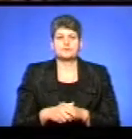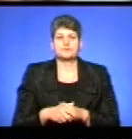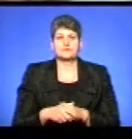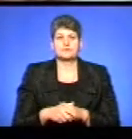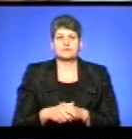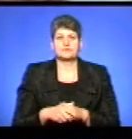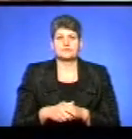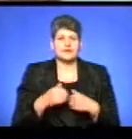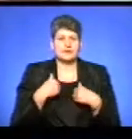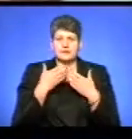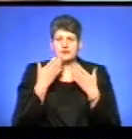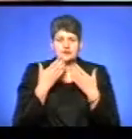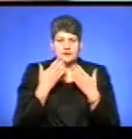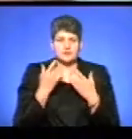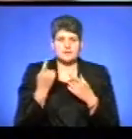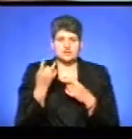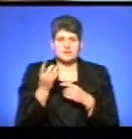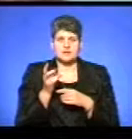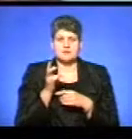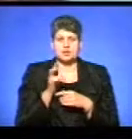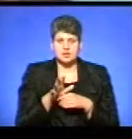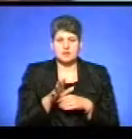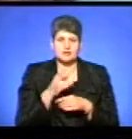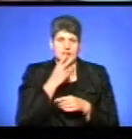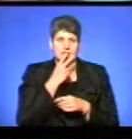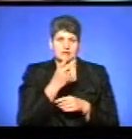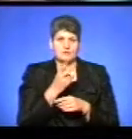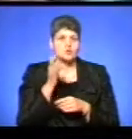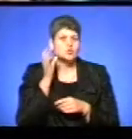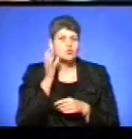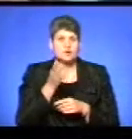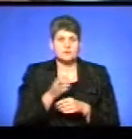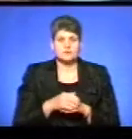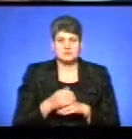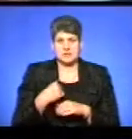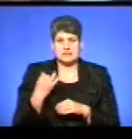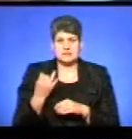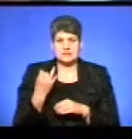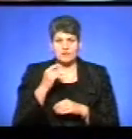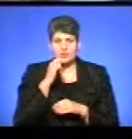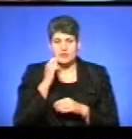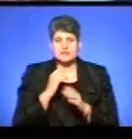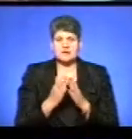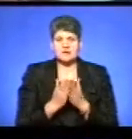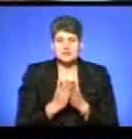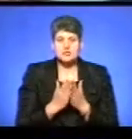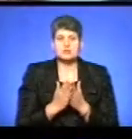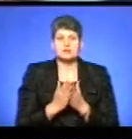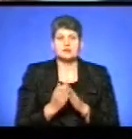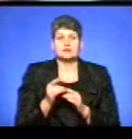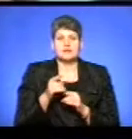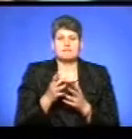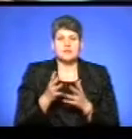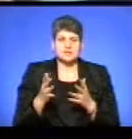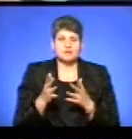Я не читала, перший раз я прийшла, я тільки дивлюся і слухаю. Мені цікаво, українська книжка, тим більше про